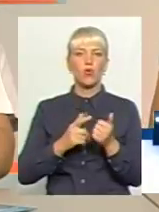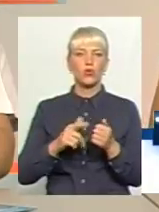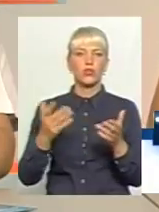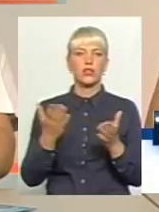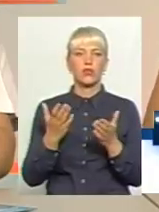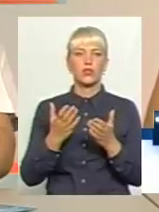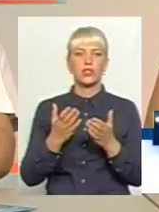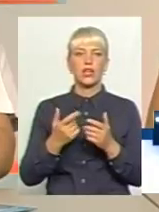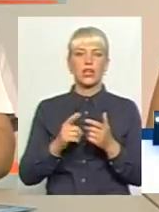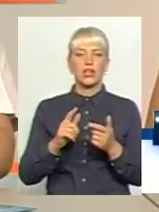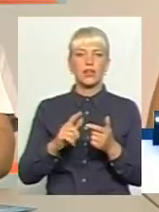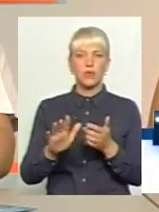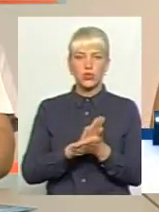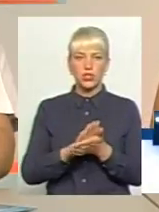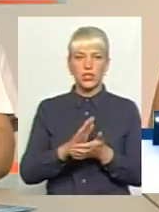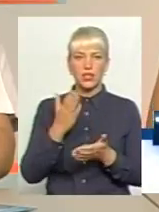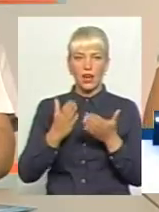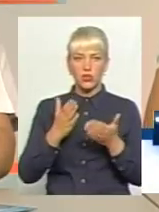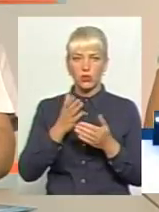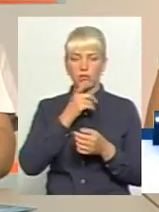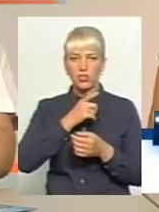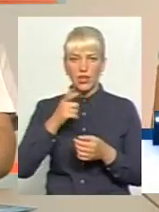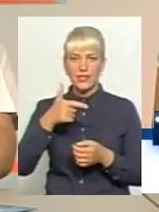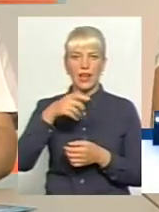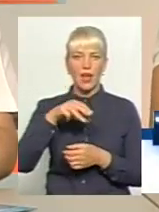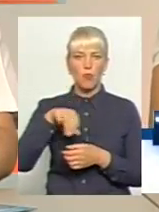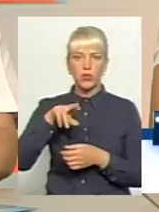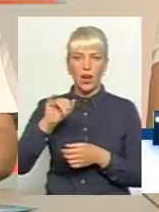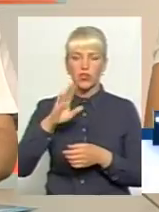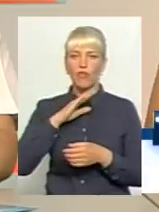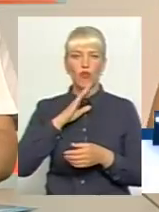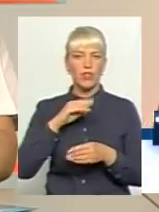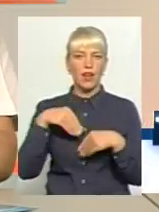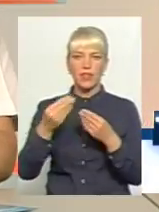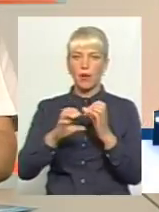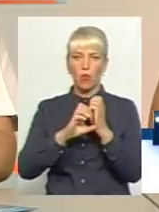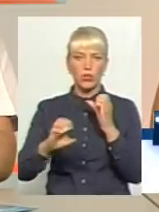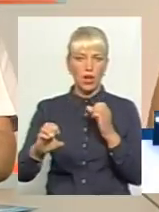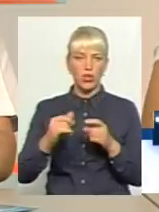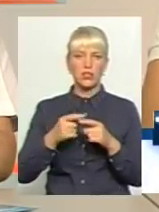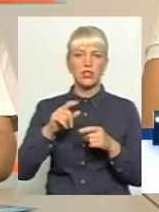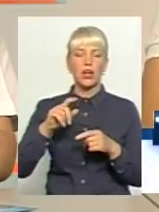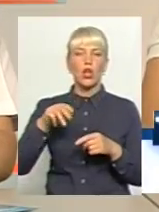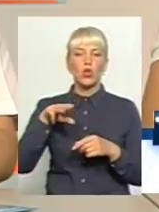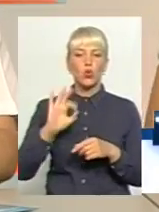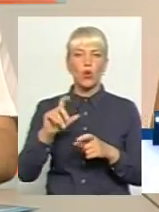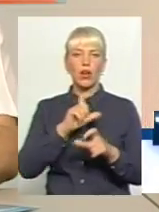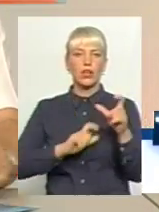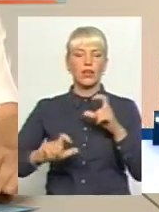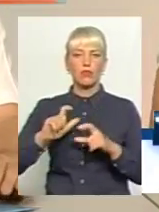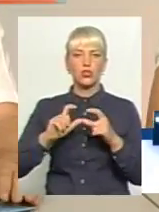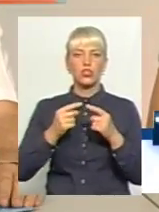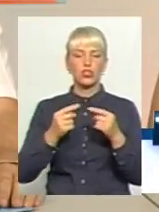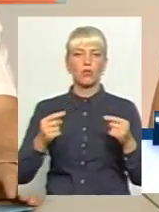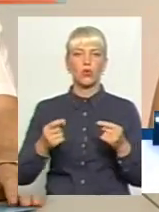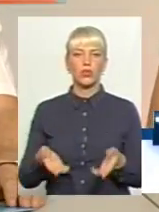забирає ці речовини. Якщо під час діалізу вода взагалі не подається, то хімічні сполуки, ну, хімічні сполуки,